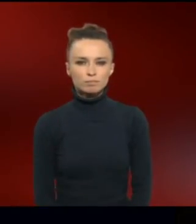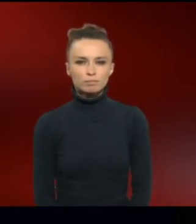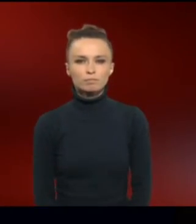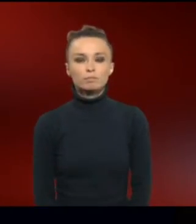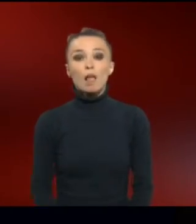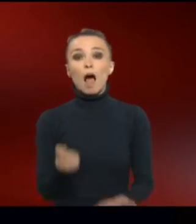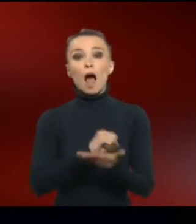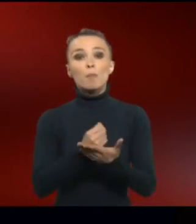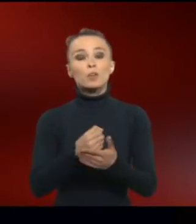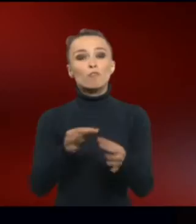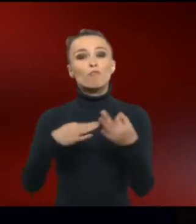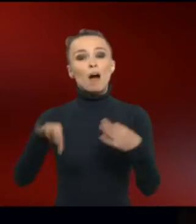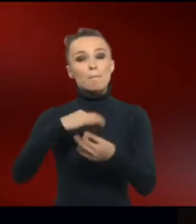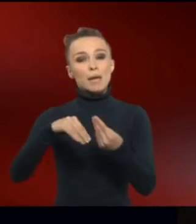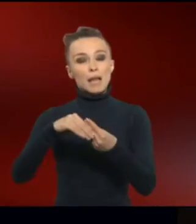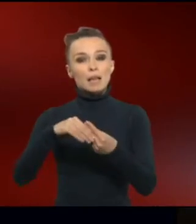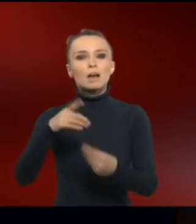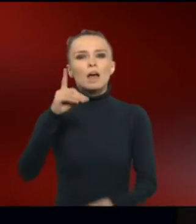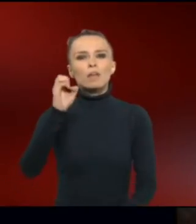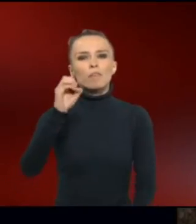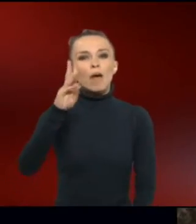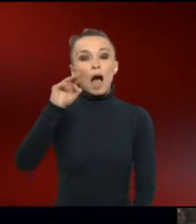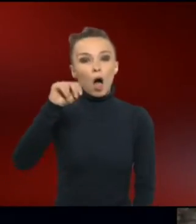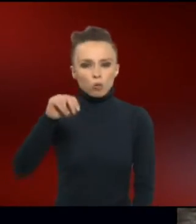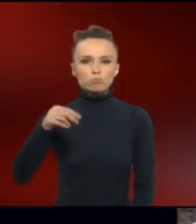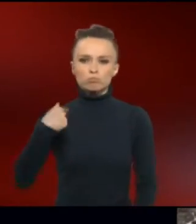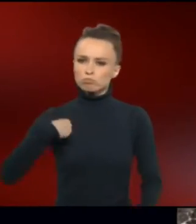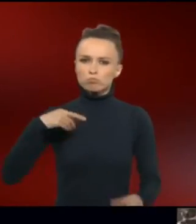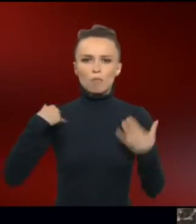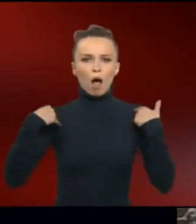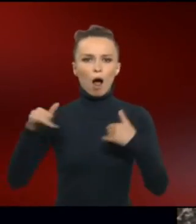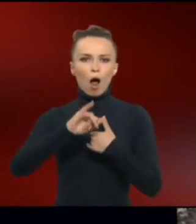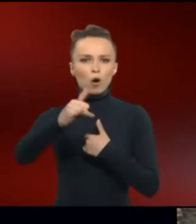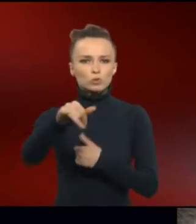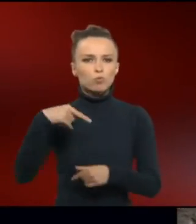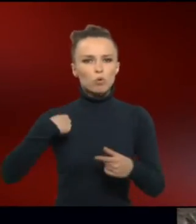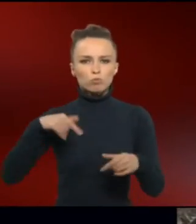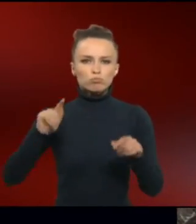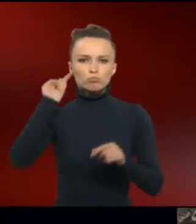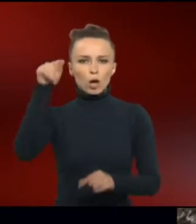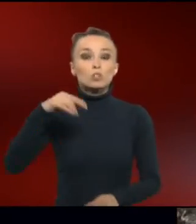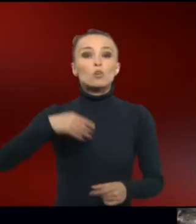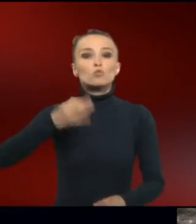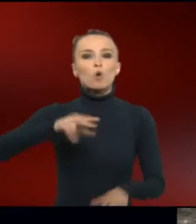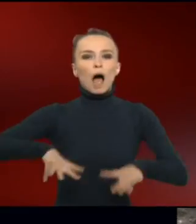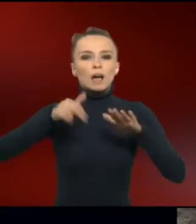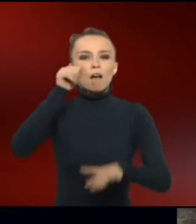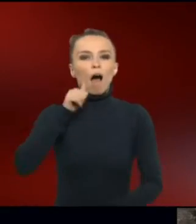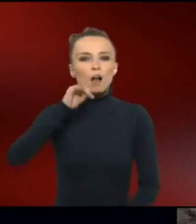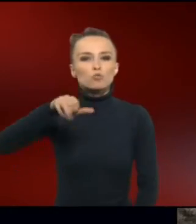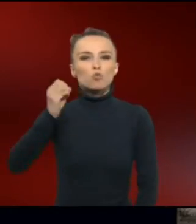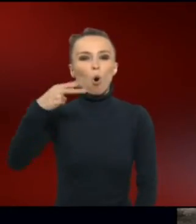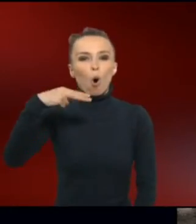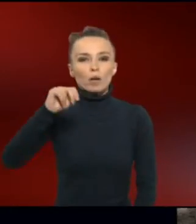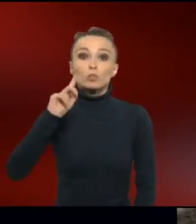Die Apothekerfamilie Down nutzt das schöne Wetter für einen Ausflug. Auch der 18-jährige Sohn John ist dabei. Er soll später